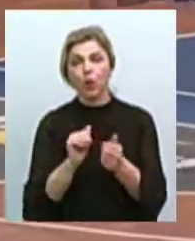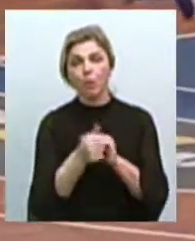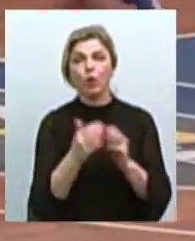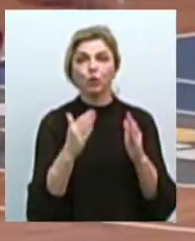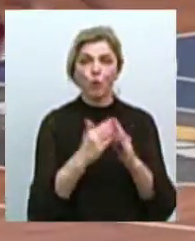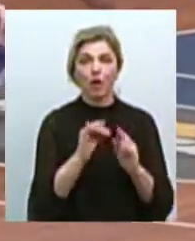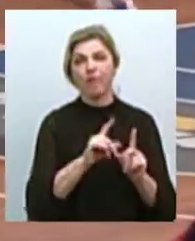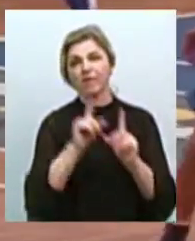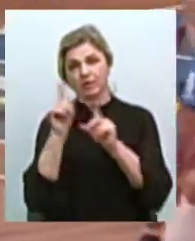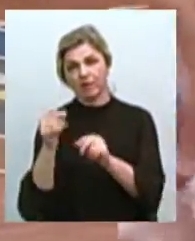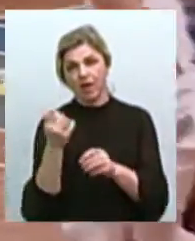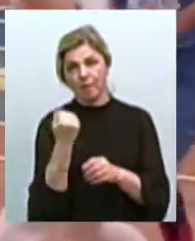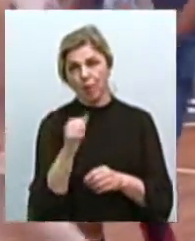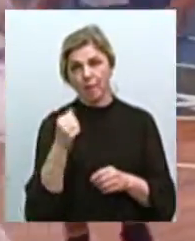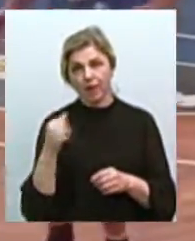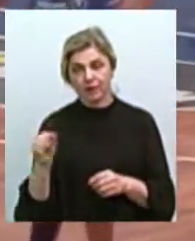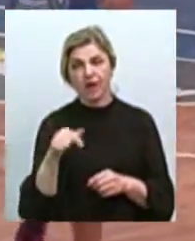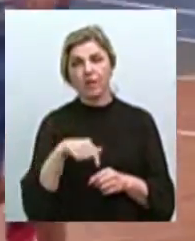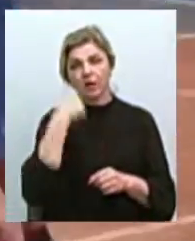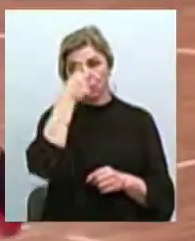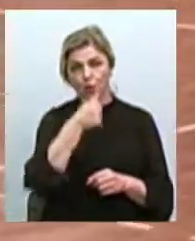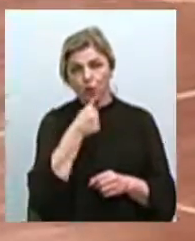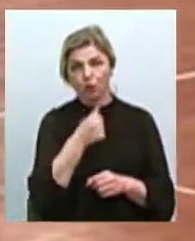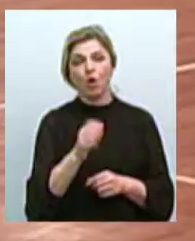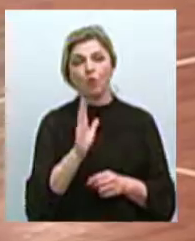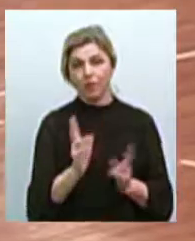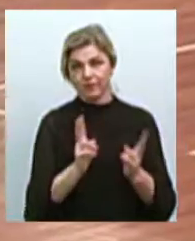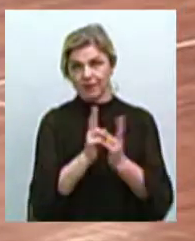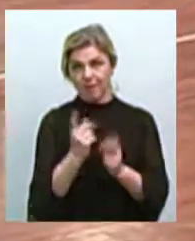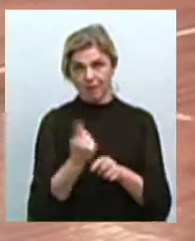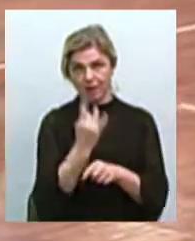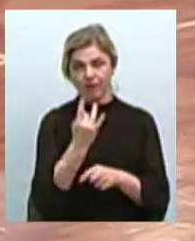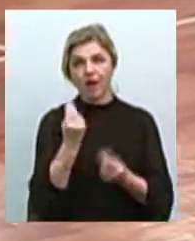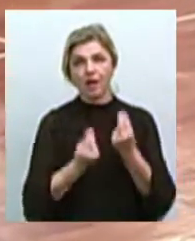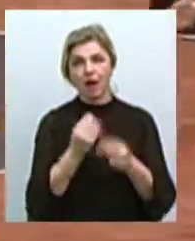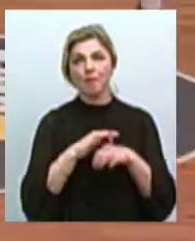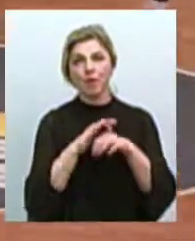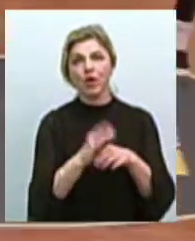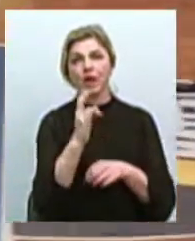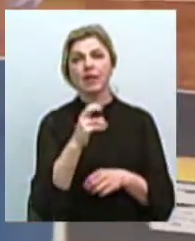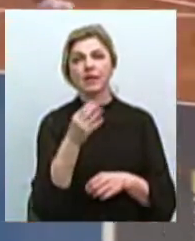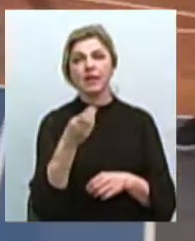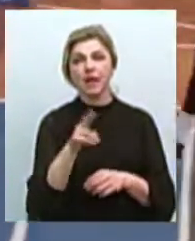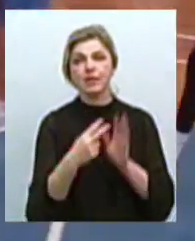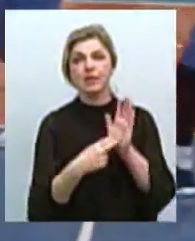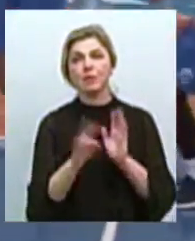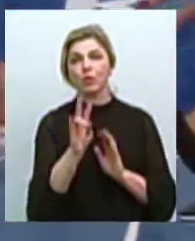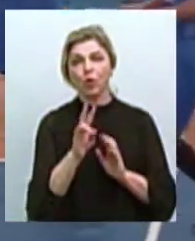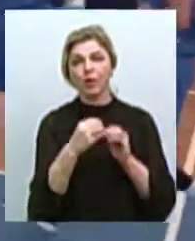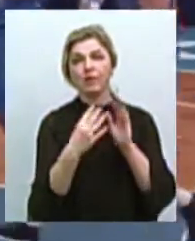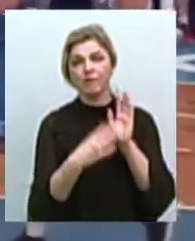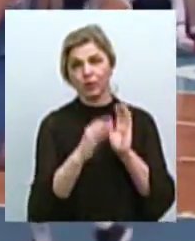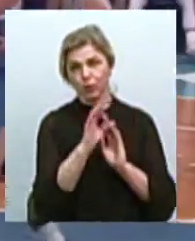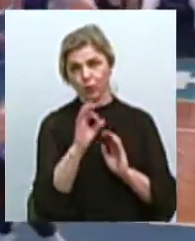виїзними перемогами. Цього сезону Корабели та мавпи зустрінуться вперше. Гравіт будеться у спорткомплексі «Надія» 7 листопада о 19